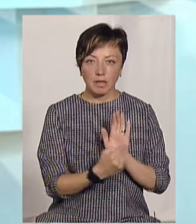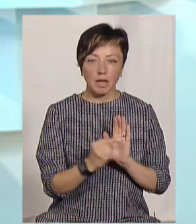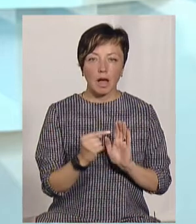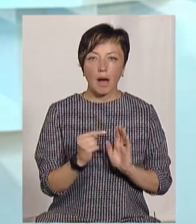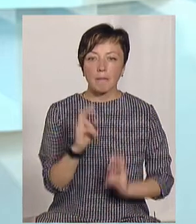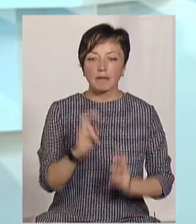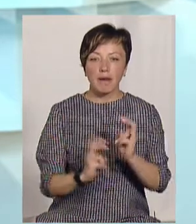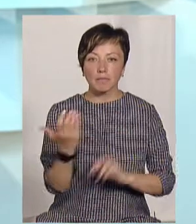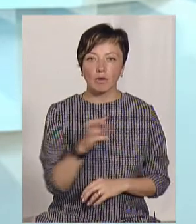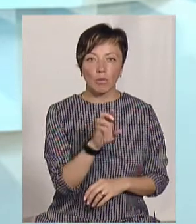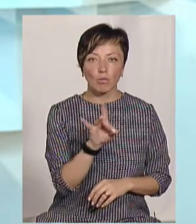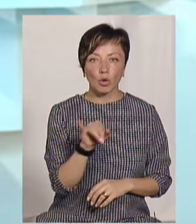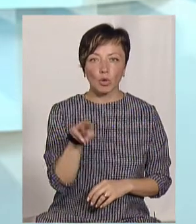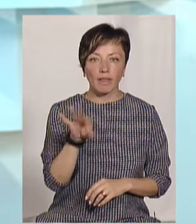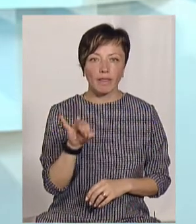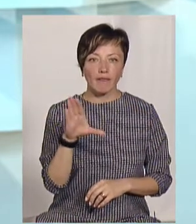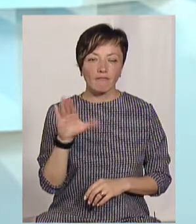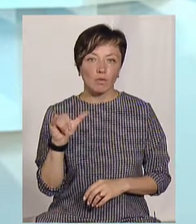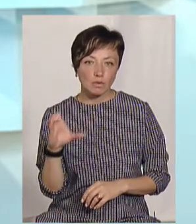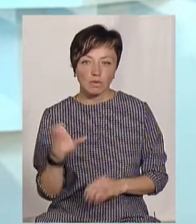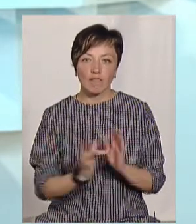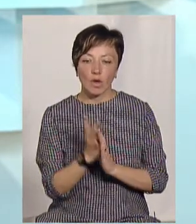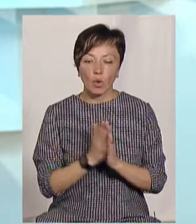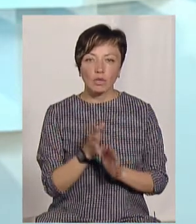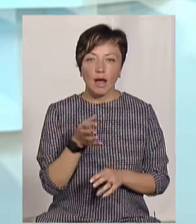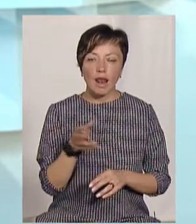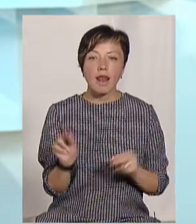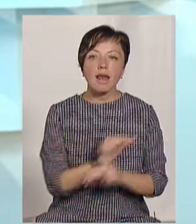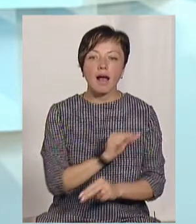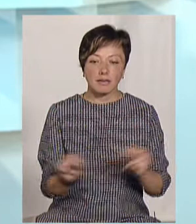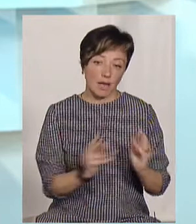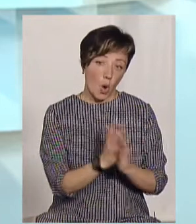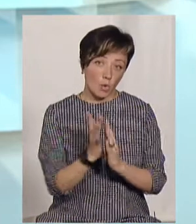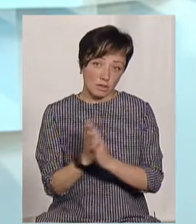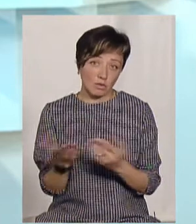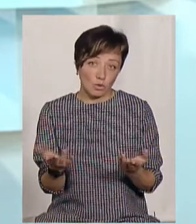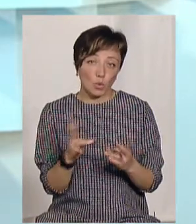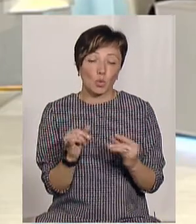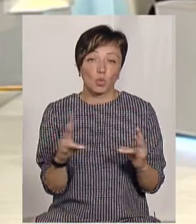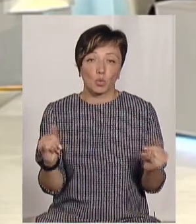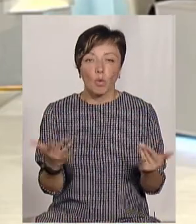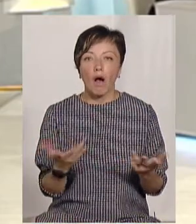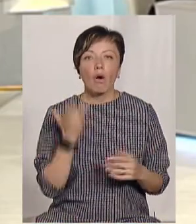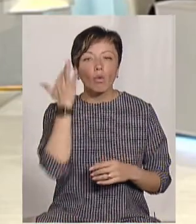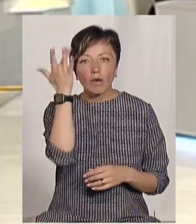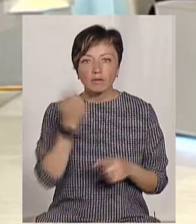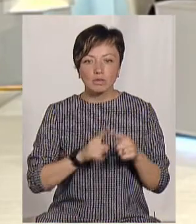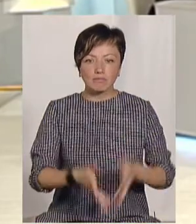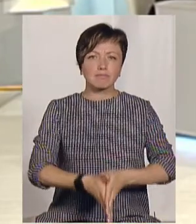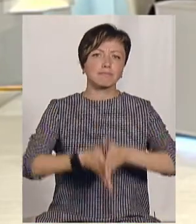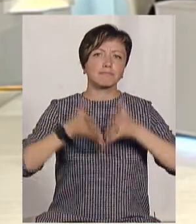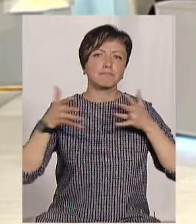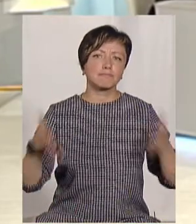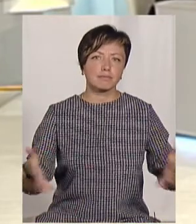Продивуса, який має підприємство, що вирощує лікарські рослини. Наче лікарські рослини та лікарські рослини, але уявіть, що це гектари,